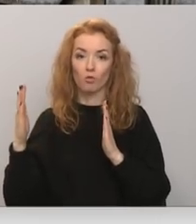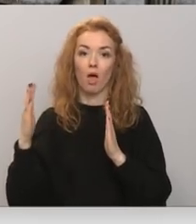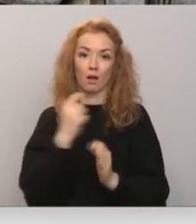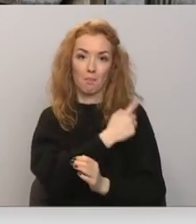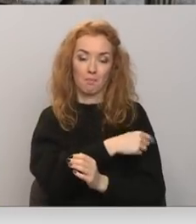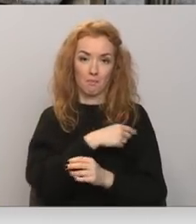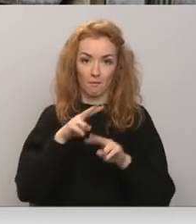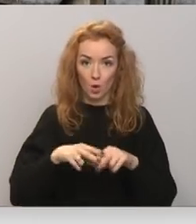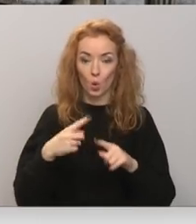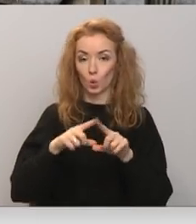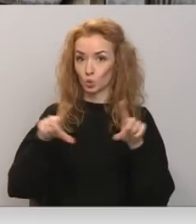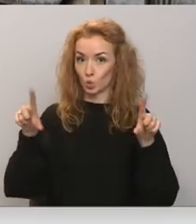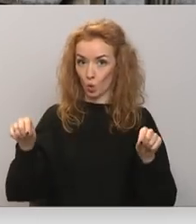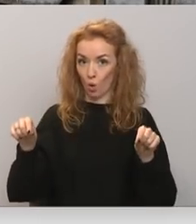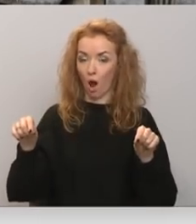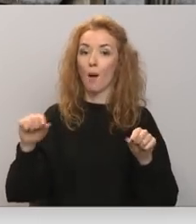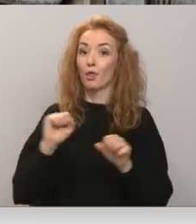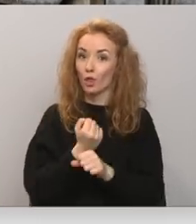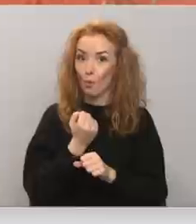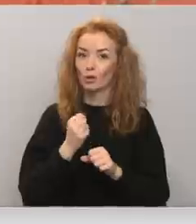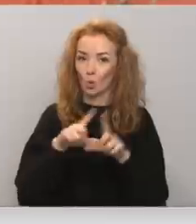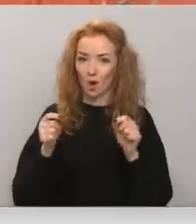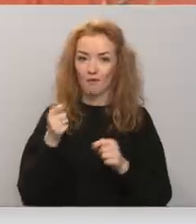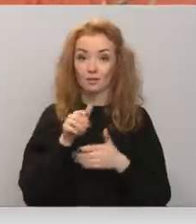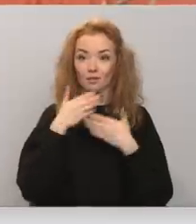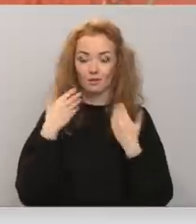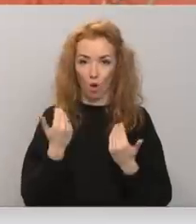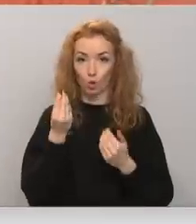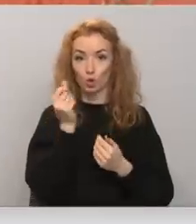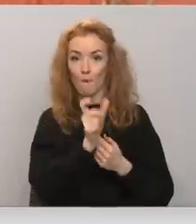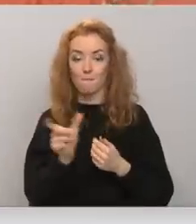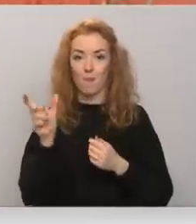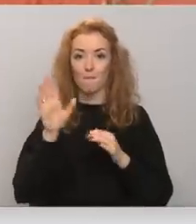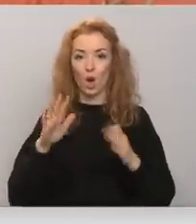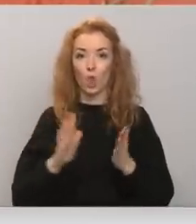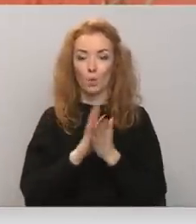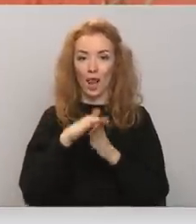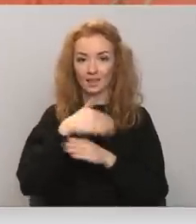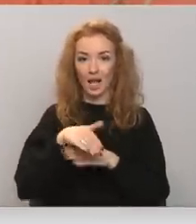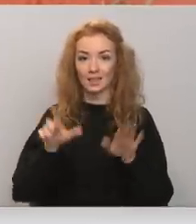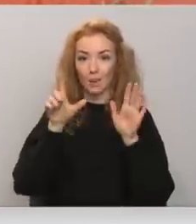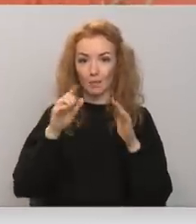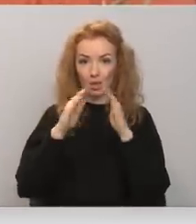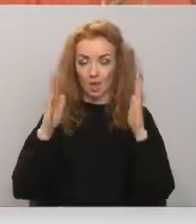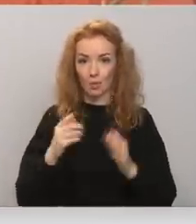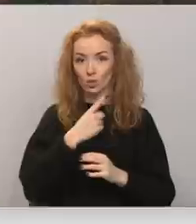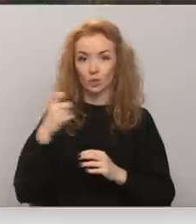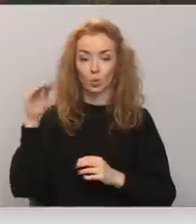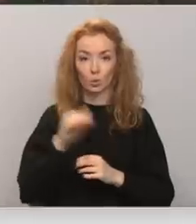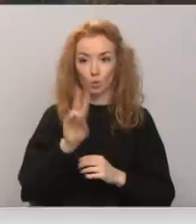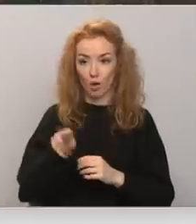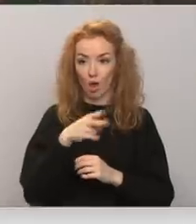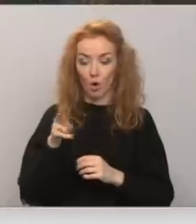skola. Piebildīšu, ka skolas gan tevairs nav. Norādītā summa par jubilēju sielas septīto namu – 100 tūkstoši eiro.